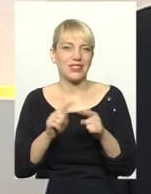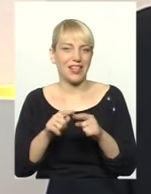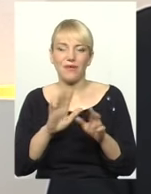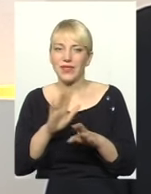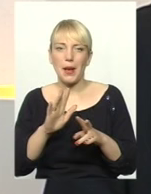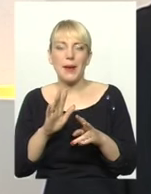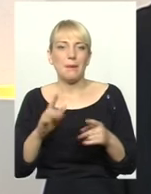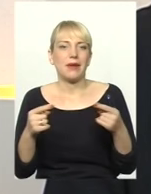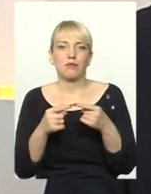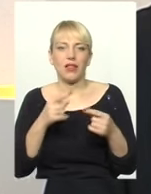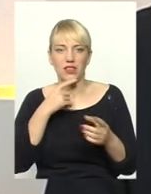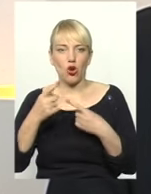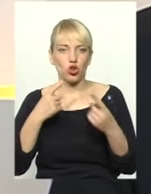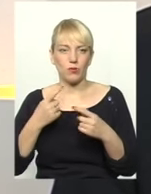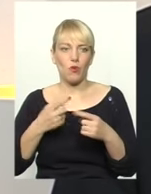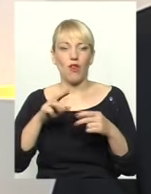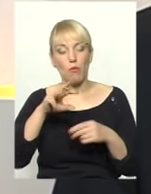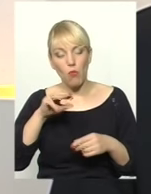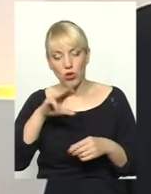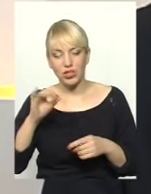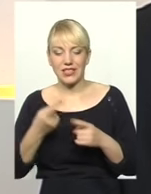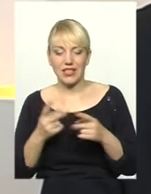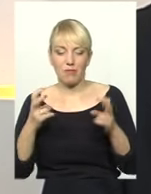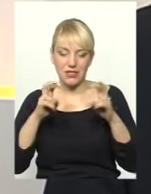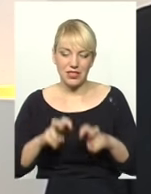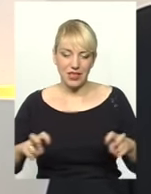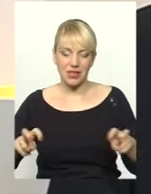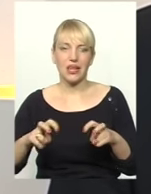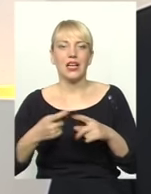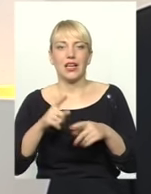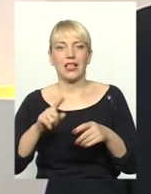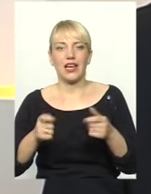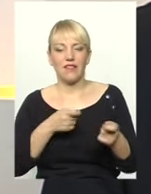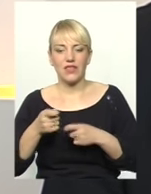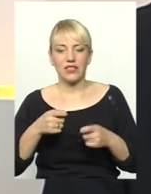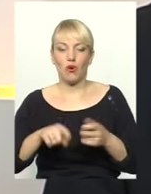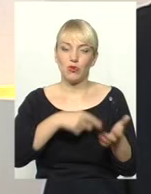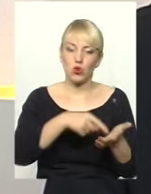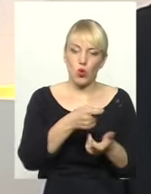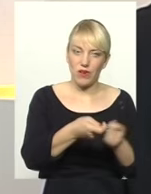Може, це сідає керівництво міської ради, сідає керівництво обласної ради,